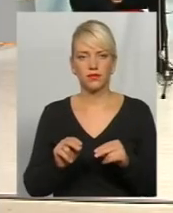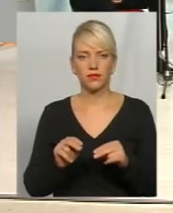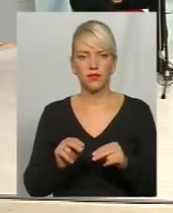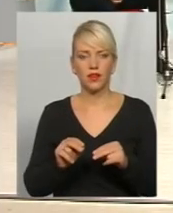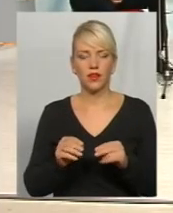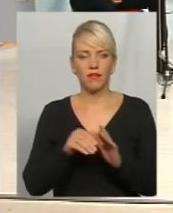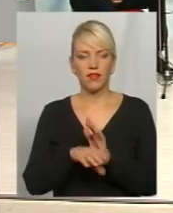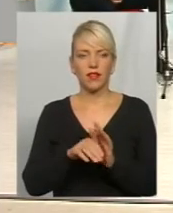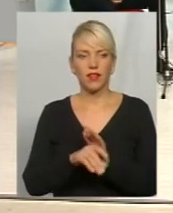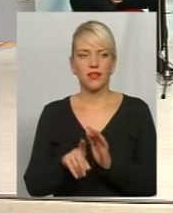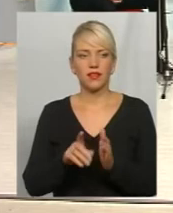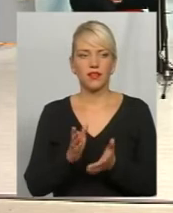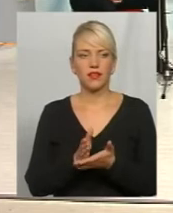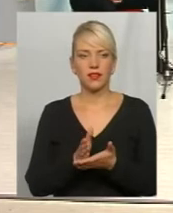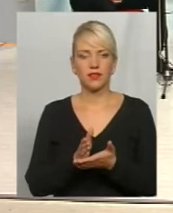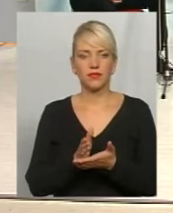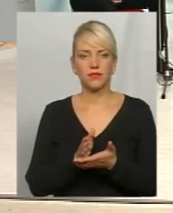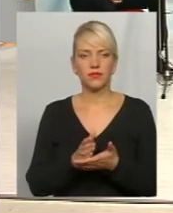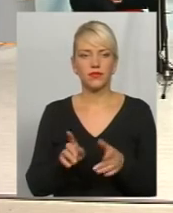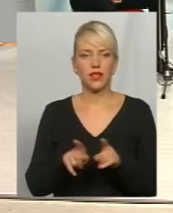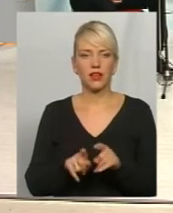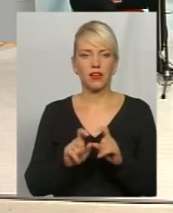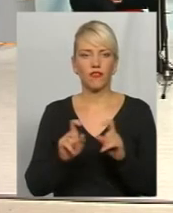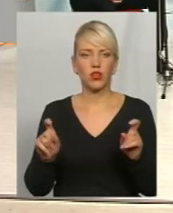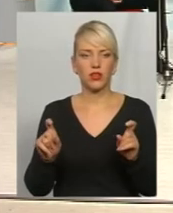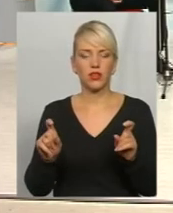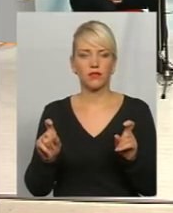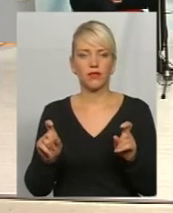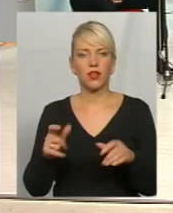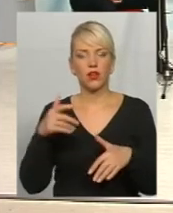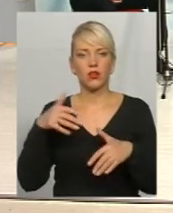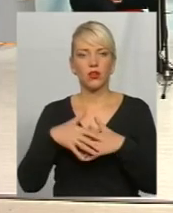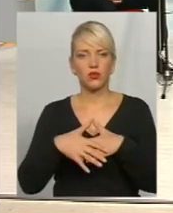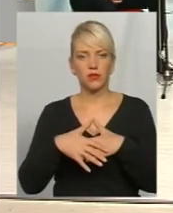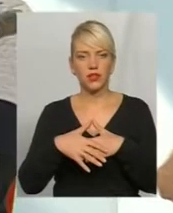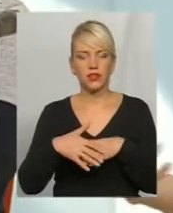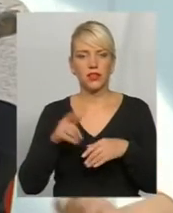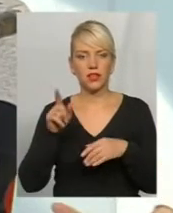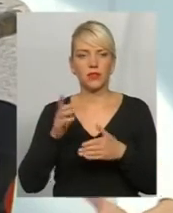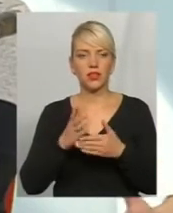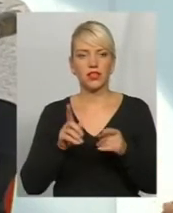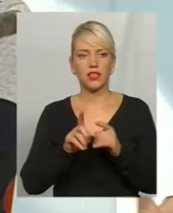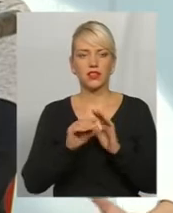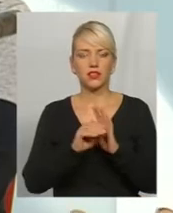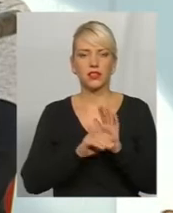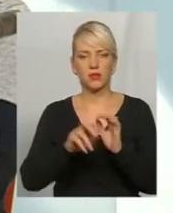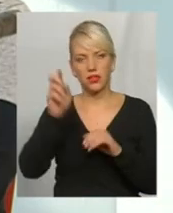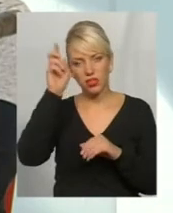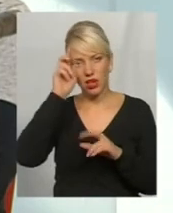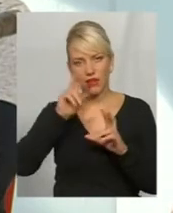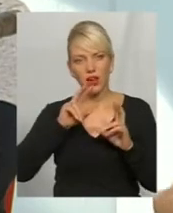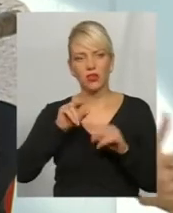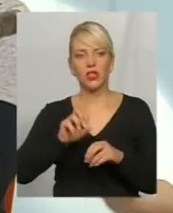вклади, які є в таких фондах? Розумієте, там є така система, держава гарантує